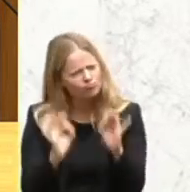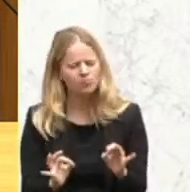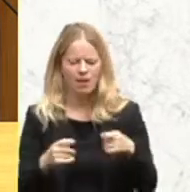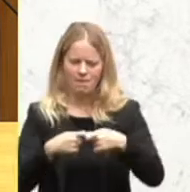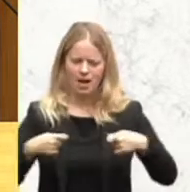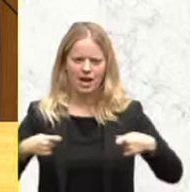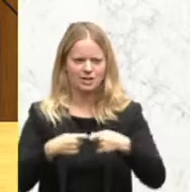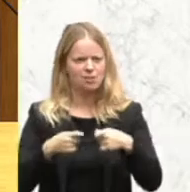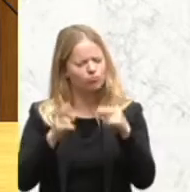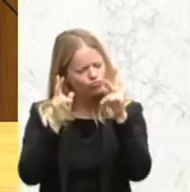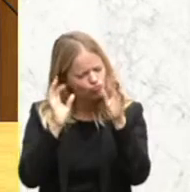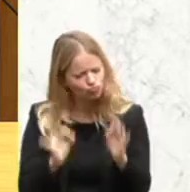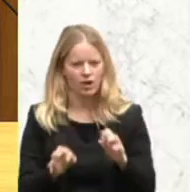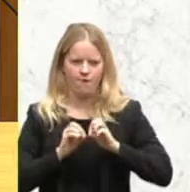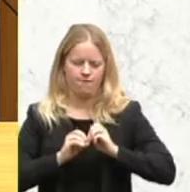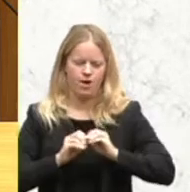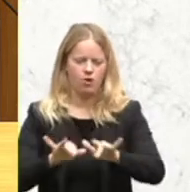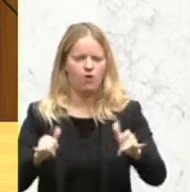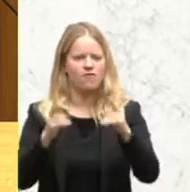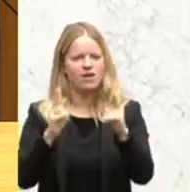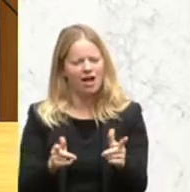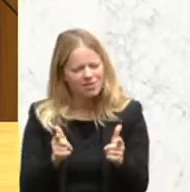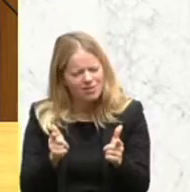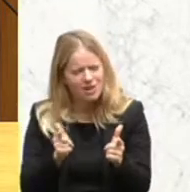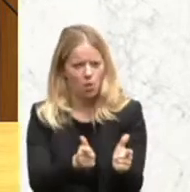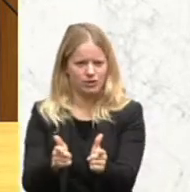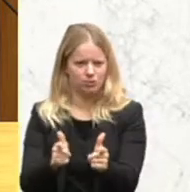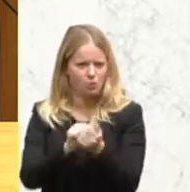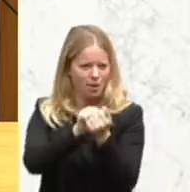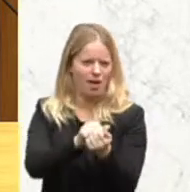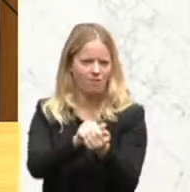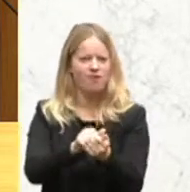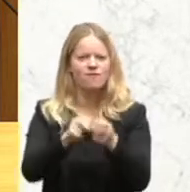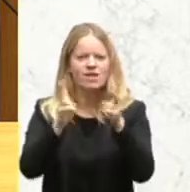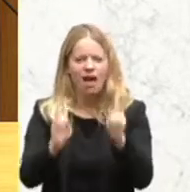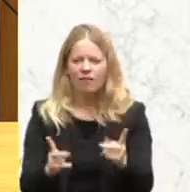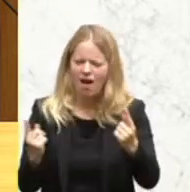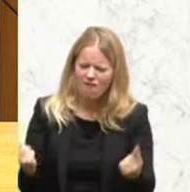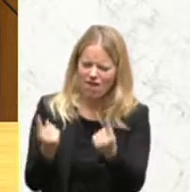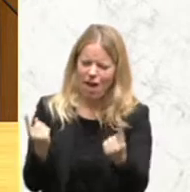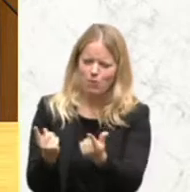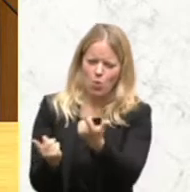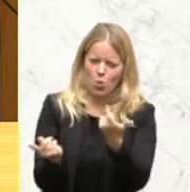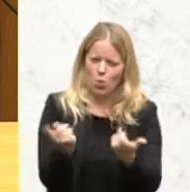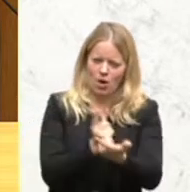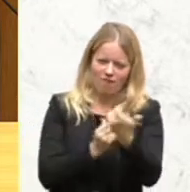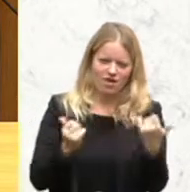Bekämpfung des Terrorismus und auch der Anwerbung in den Terrorismus finden. Das finde ich sehr